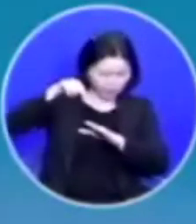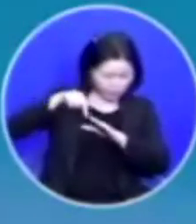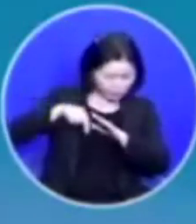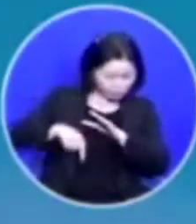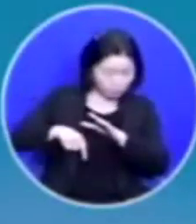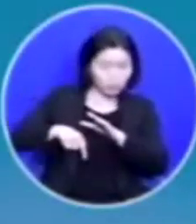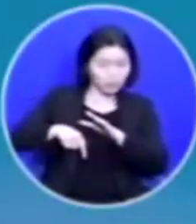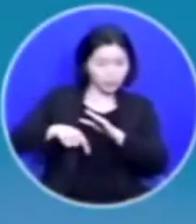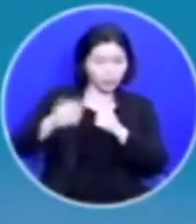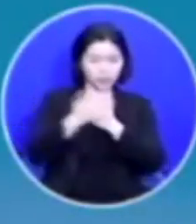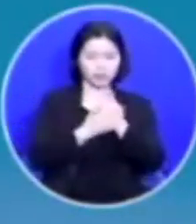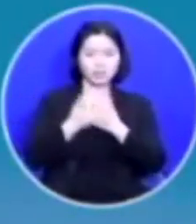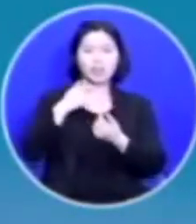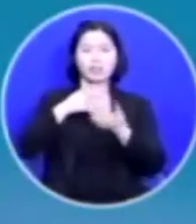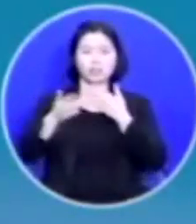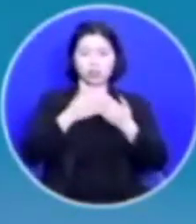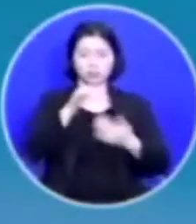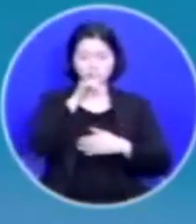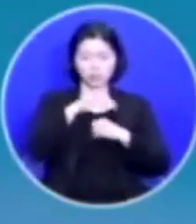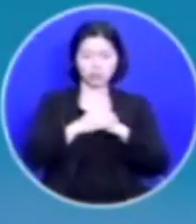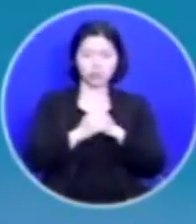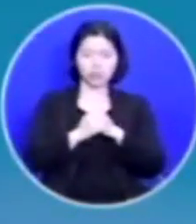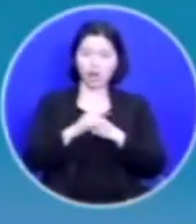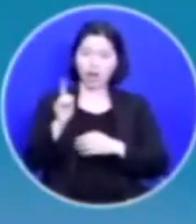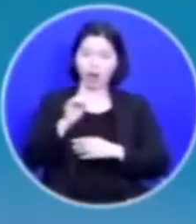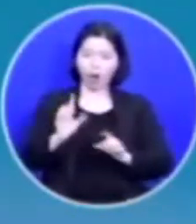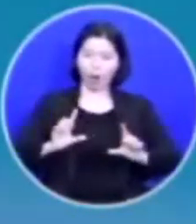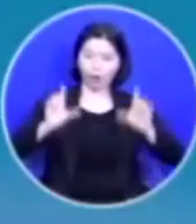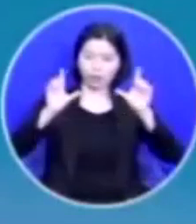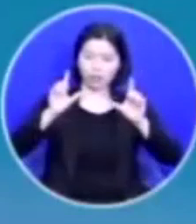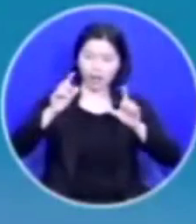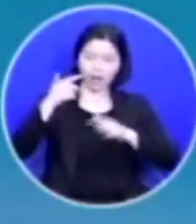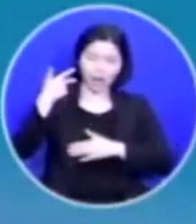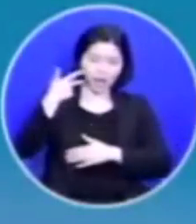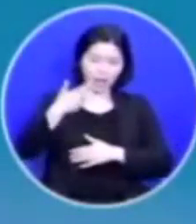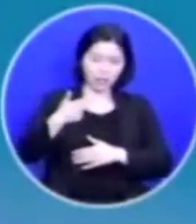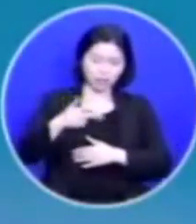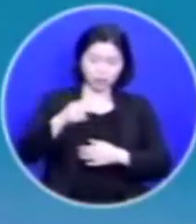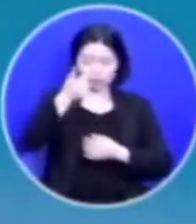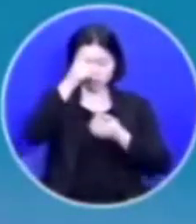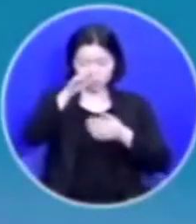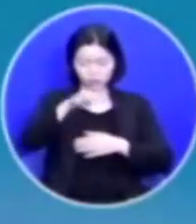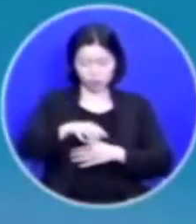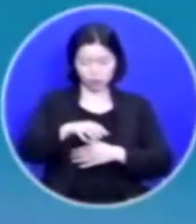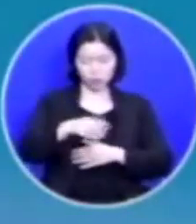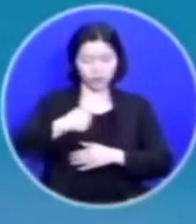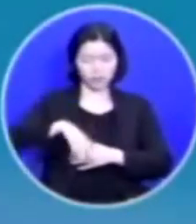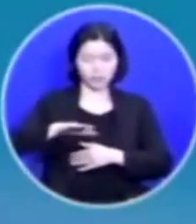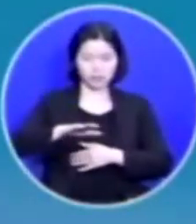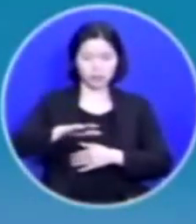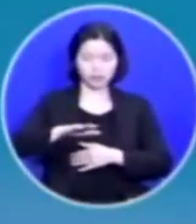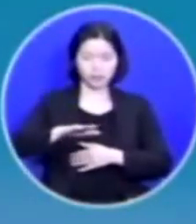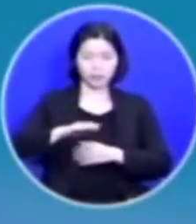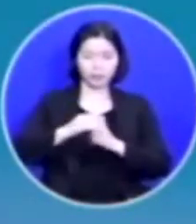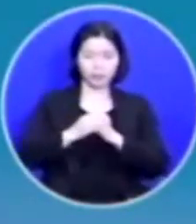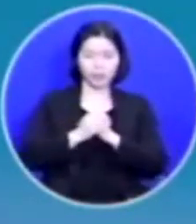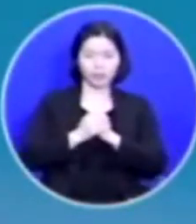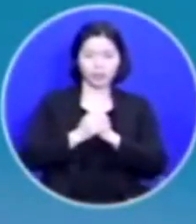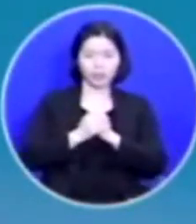깊은 은혜의 체험을 했습니다 어느 날 일주일 기도원에 가서 기도를 하러 가겠다고